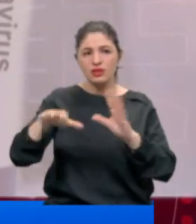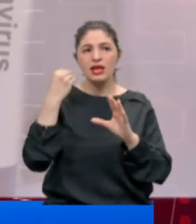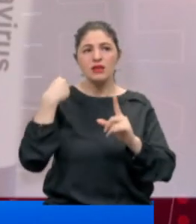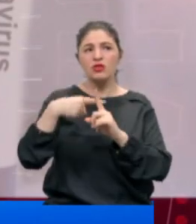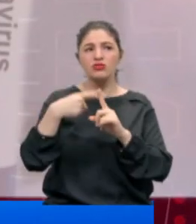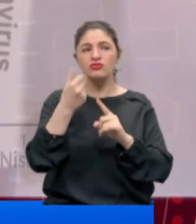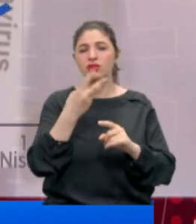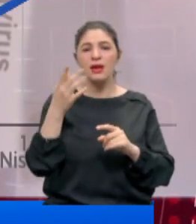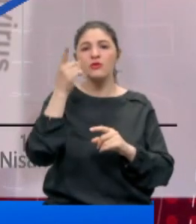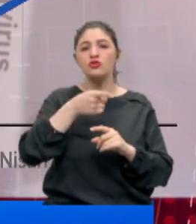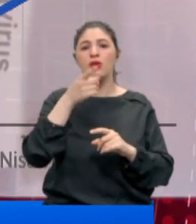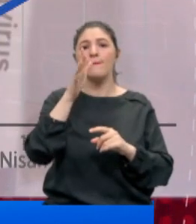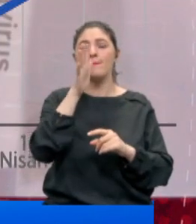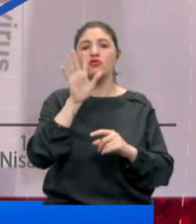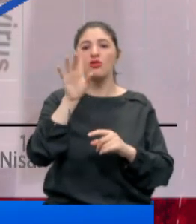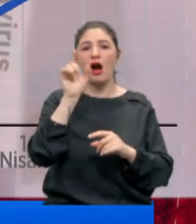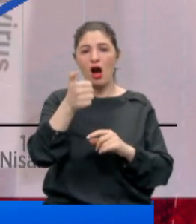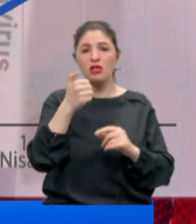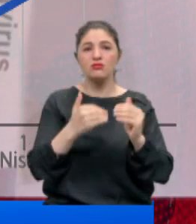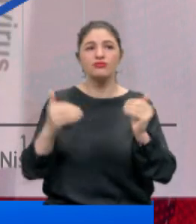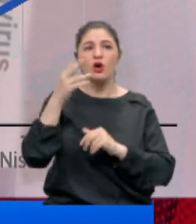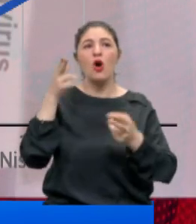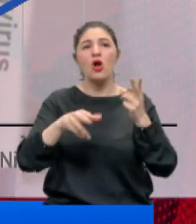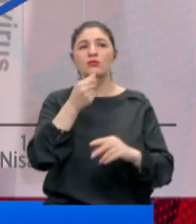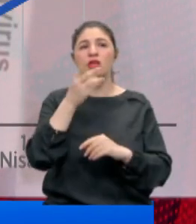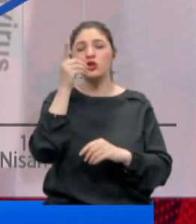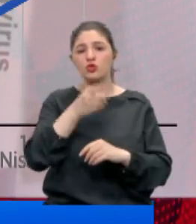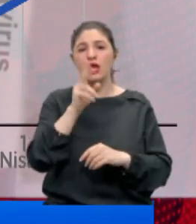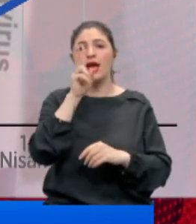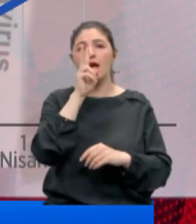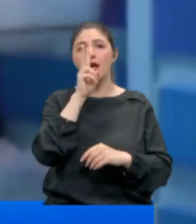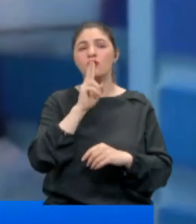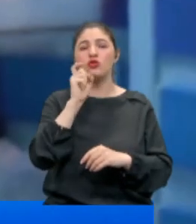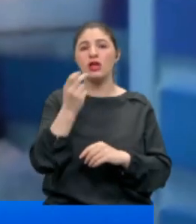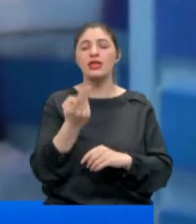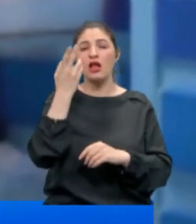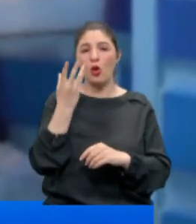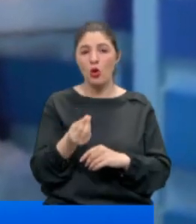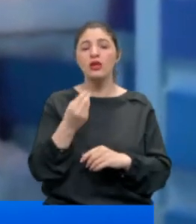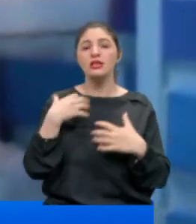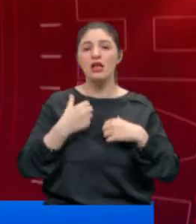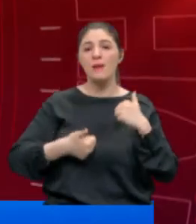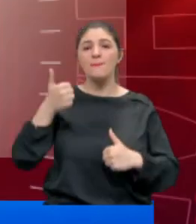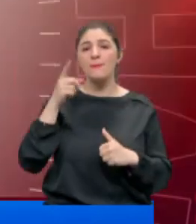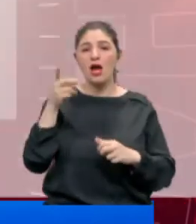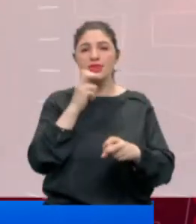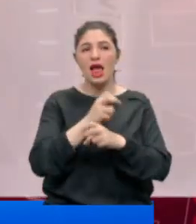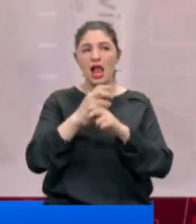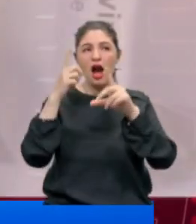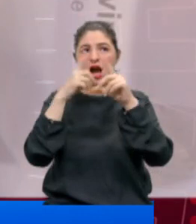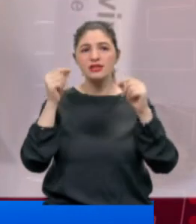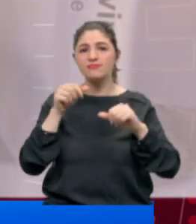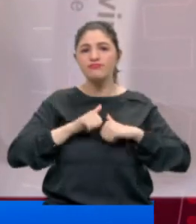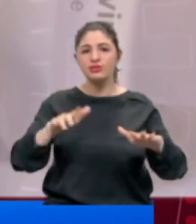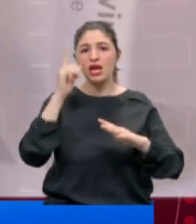sayıları %546 arttı. Can kayıpları ise %297'ye yükseldi. Sağlık Bakanlığı'nın yayınladığı risk haritasının